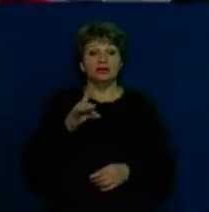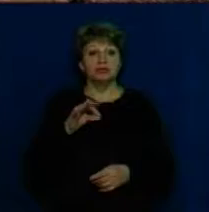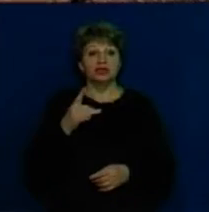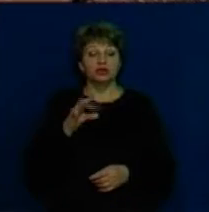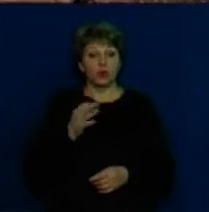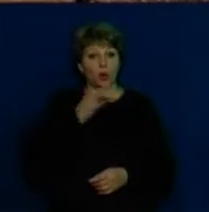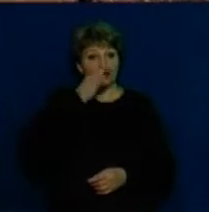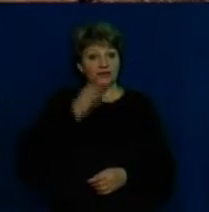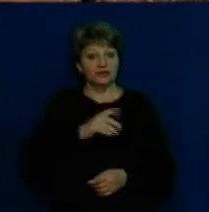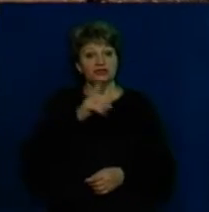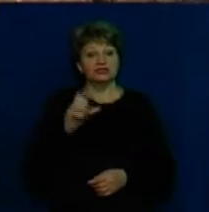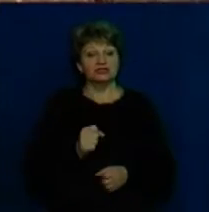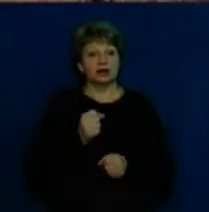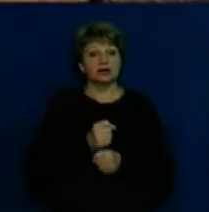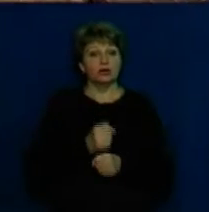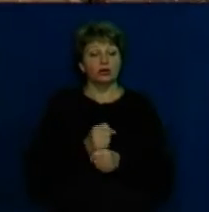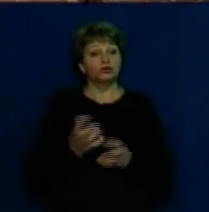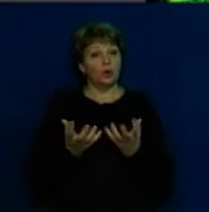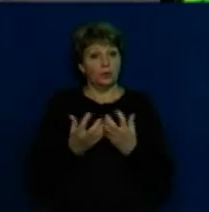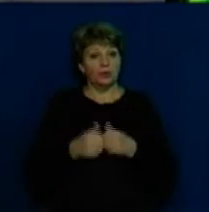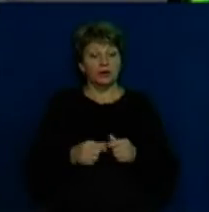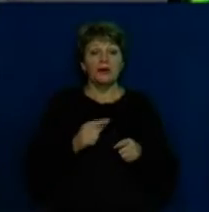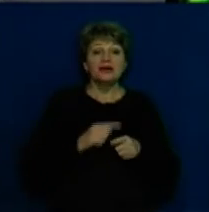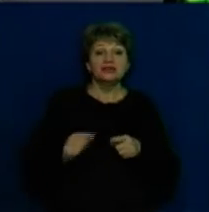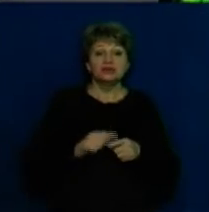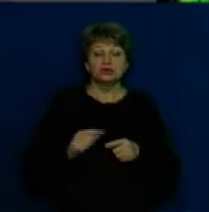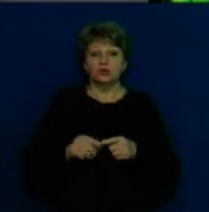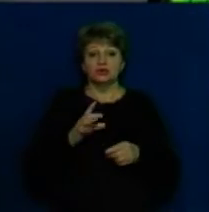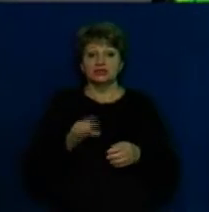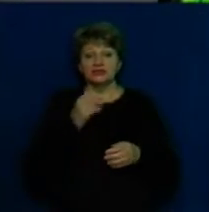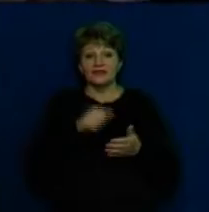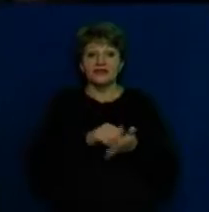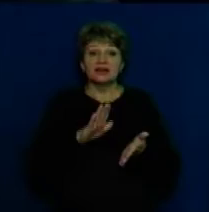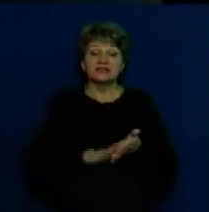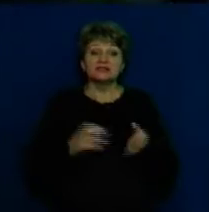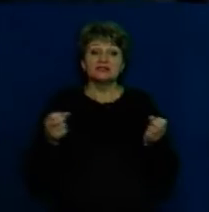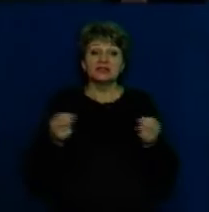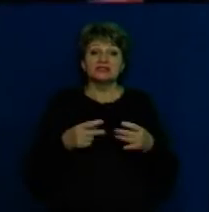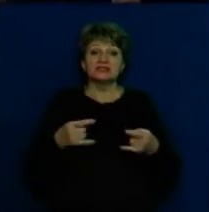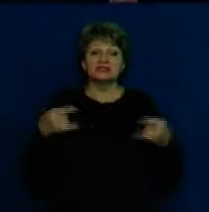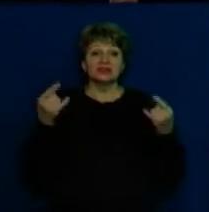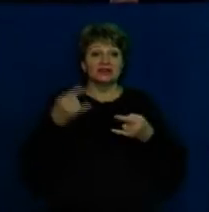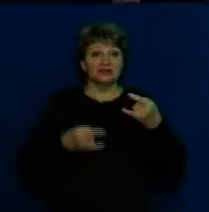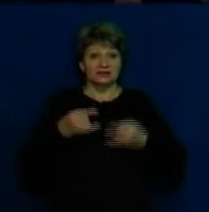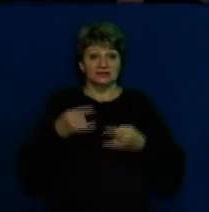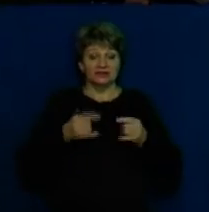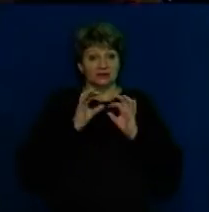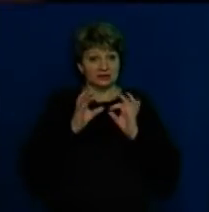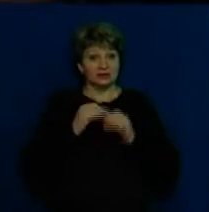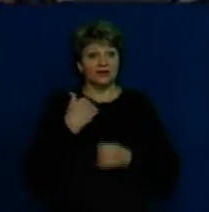безперебійну роботу апарату. Швидкість та кількість викинутих брикетів фіксується на спеціальному моніторі, розповідає він.